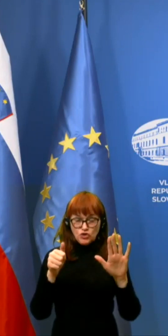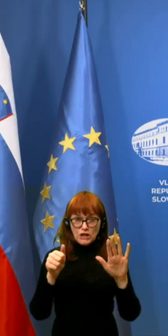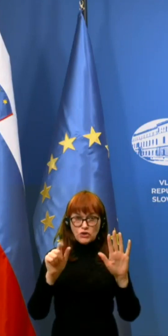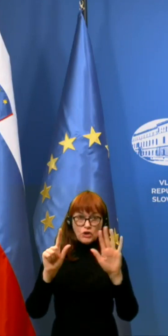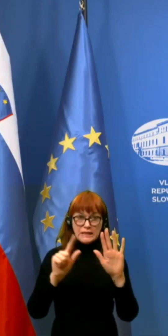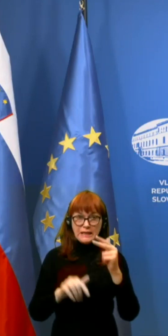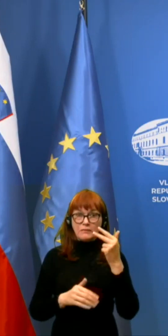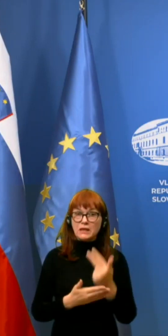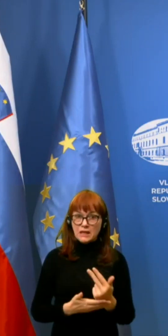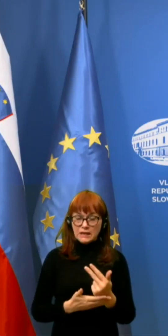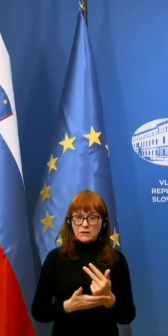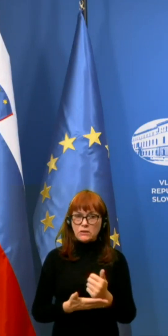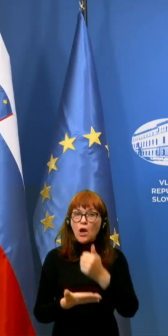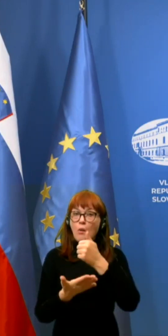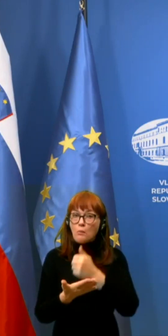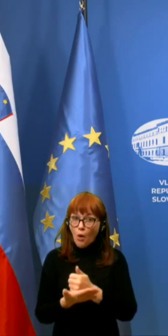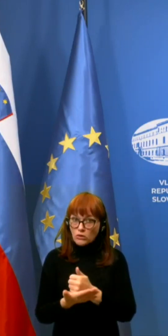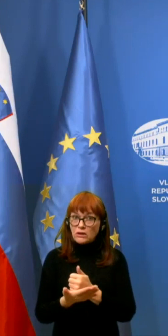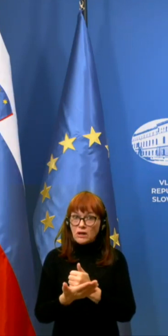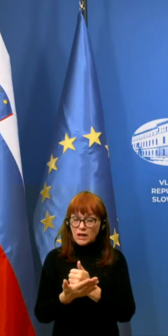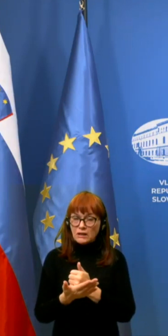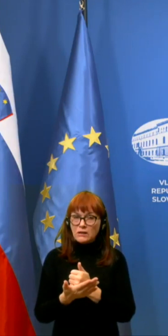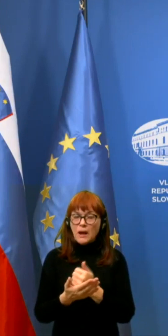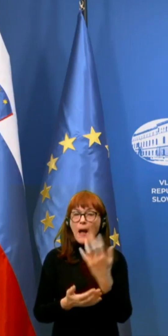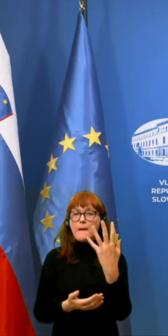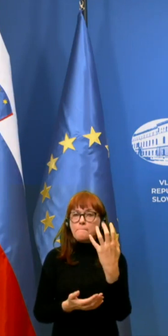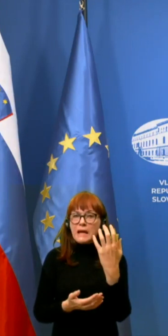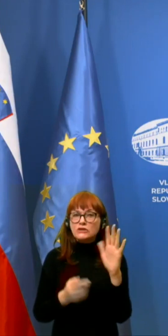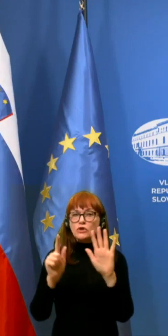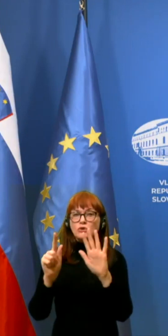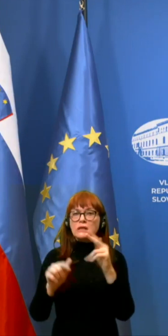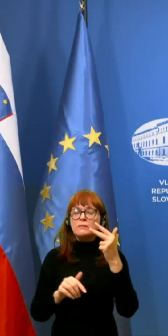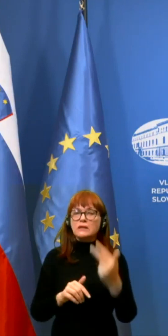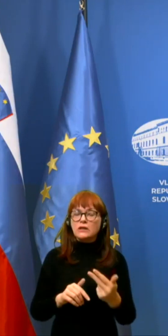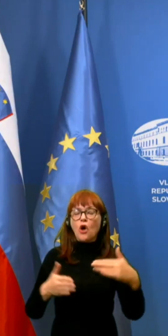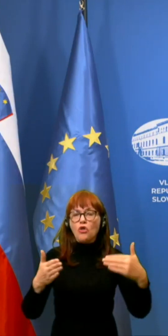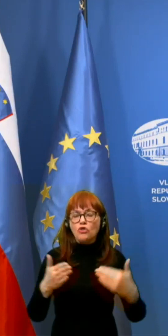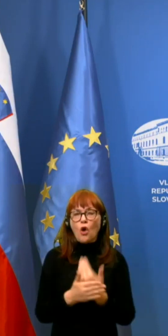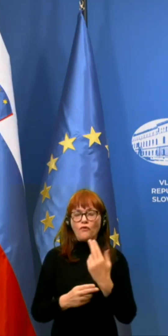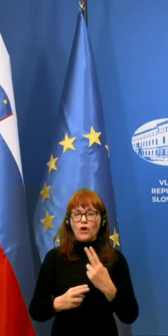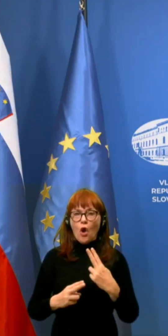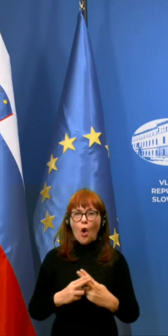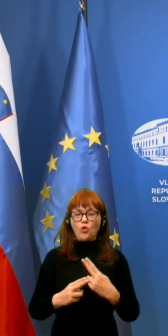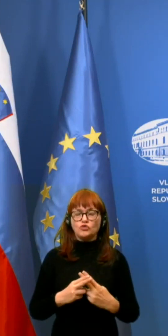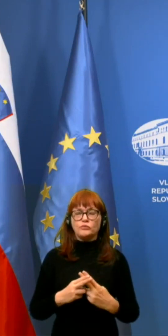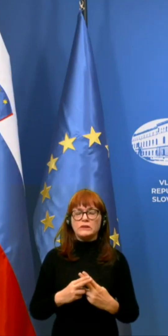potrjenih pa 537 novih okužb.